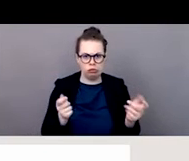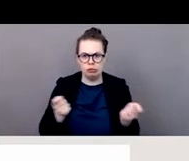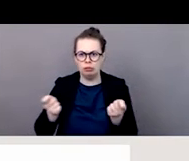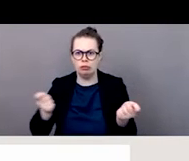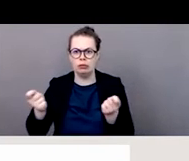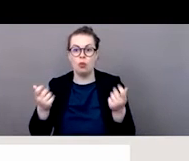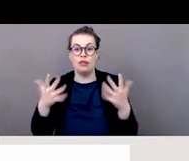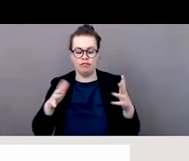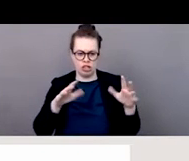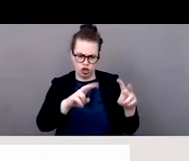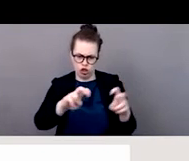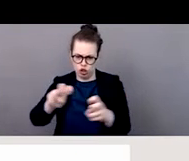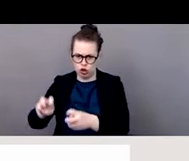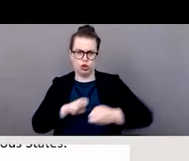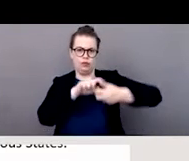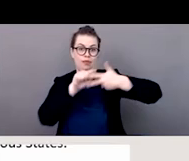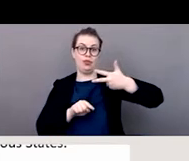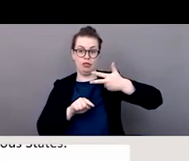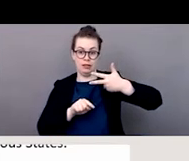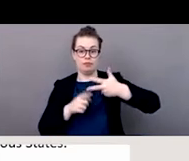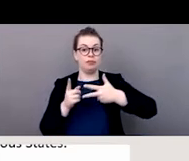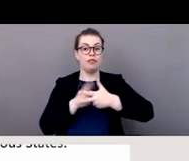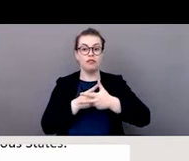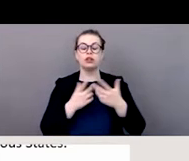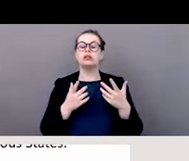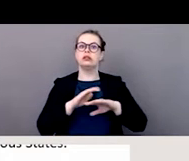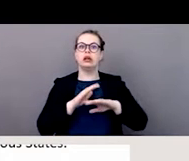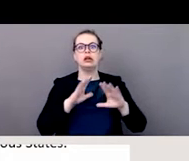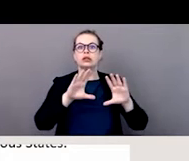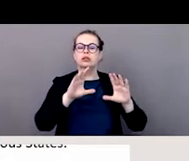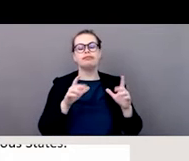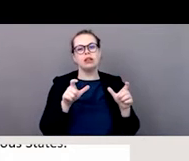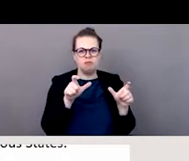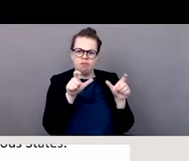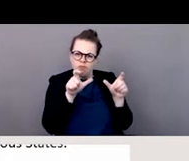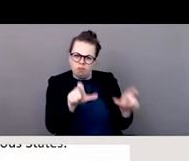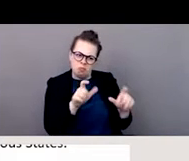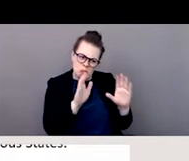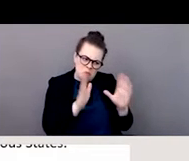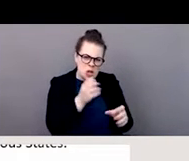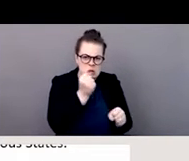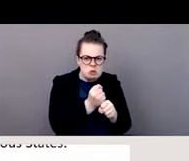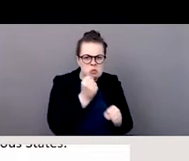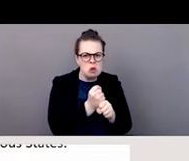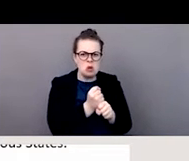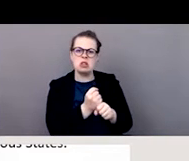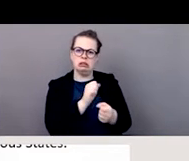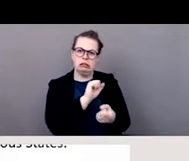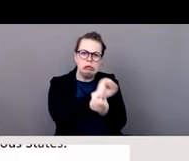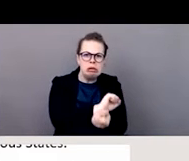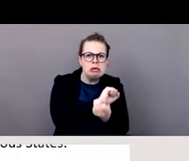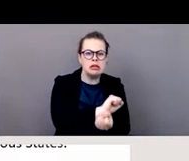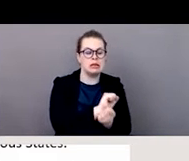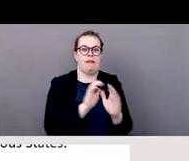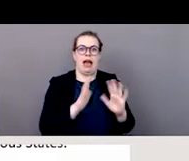atténuation semble être dans trois domaines. Le tout premier serait les actions contre l'esclavage moderne sur lesquelles nous avons travaillé.